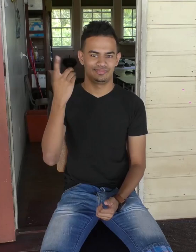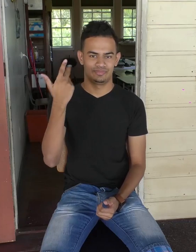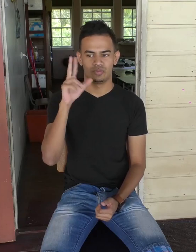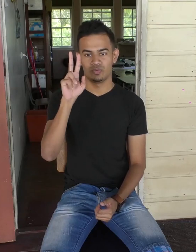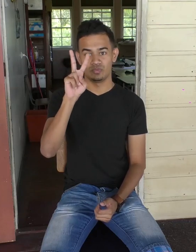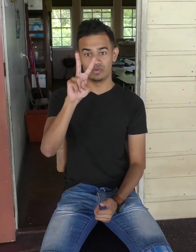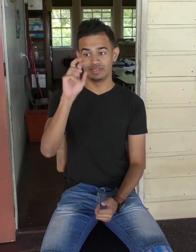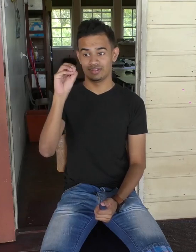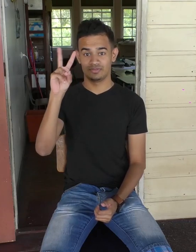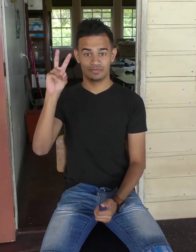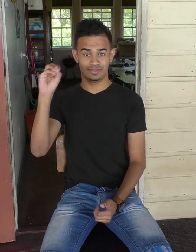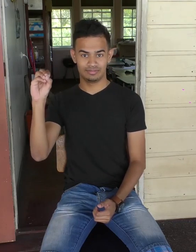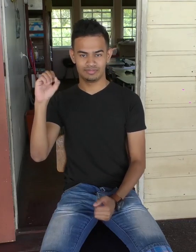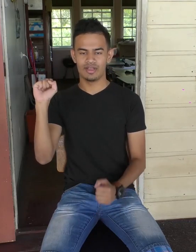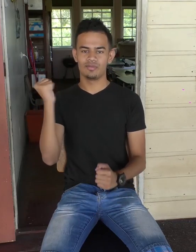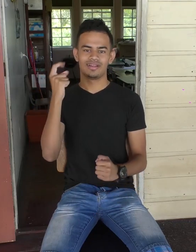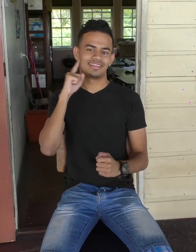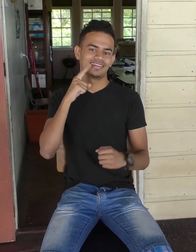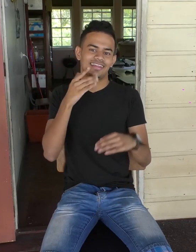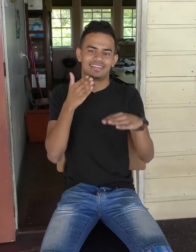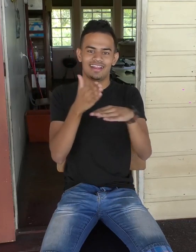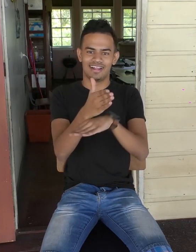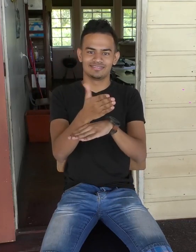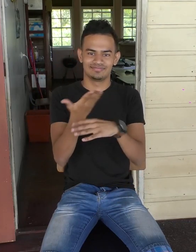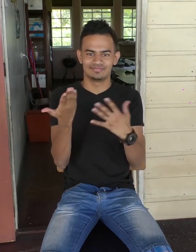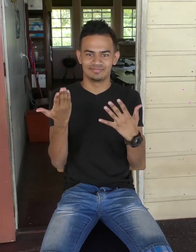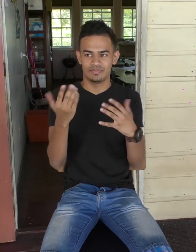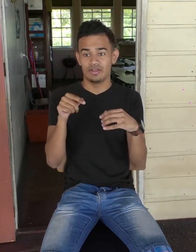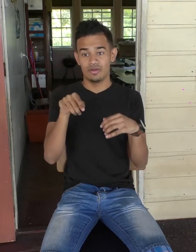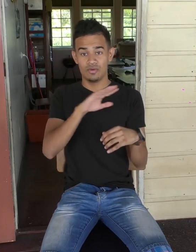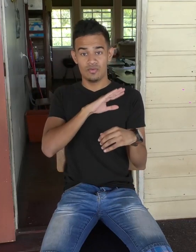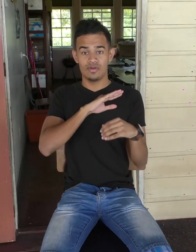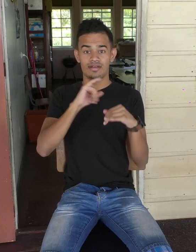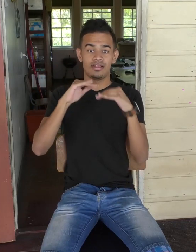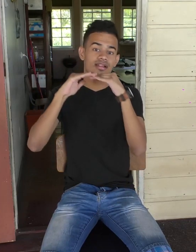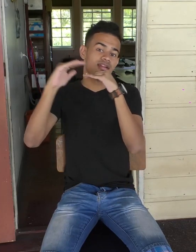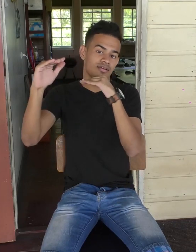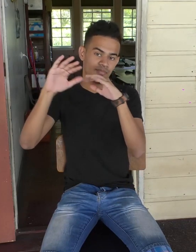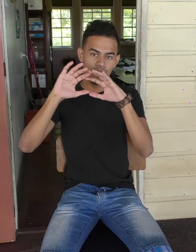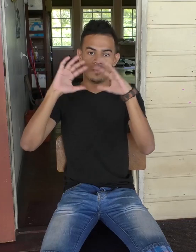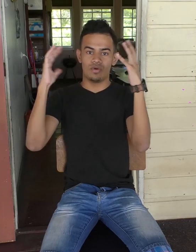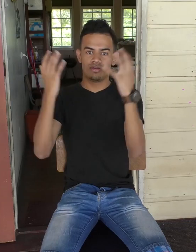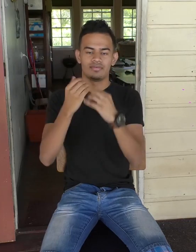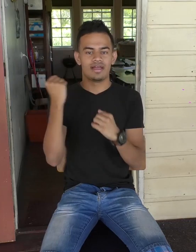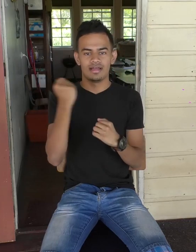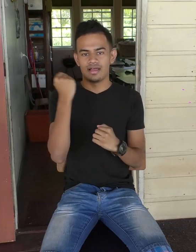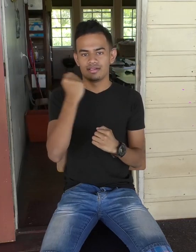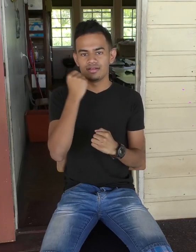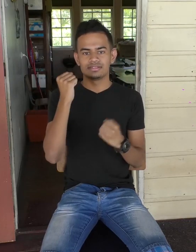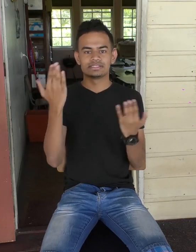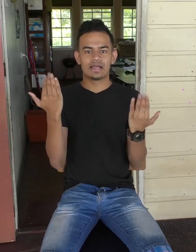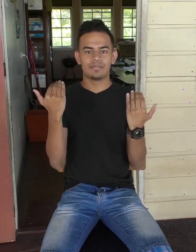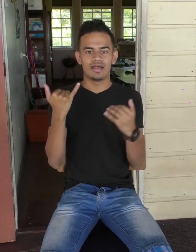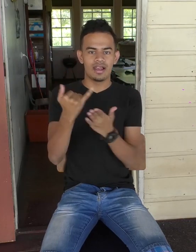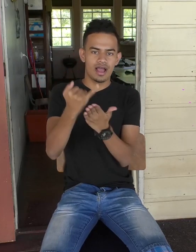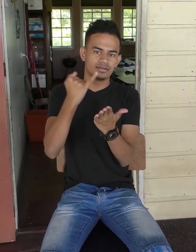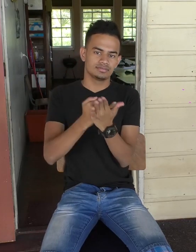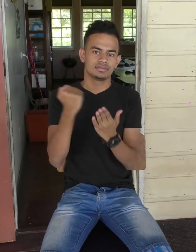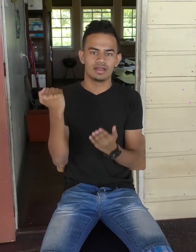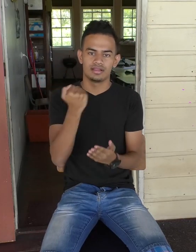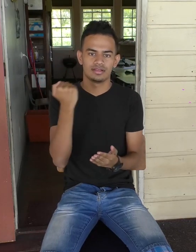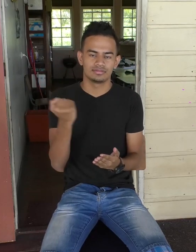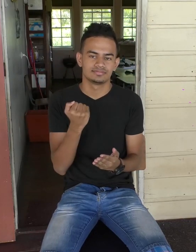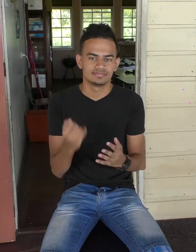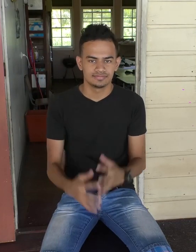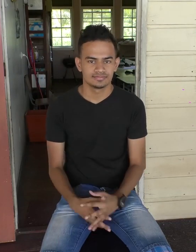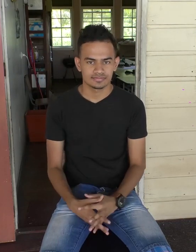Omdat, zegt hij, Wereldovendag 2020 is gelijke rechten voor iedereen. Ja, dat is overal in alle landen,